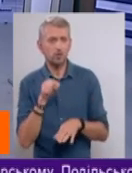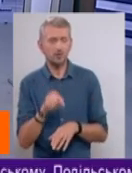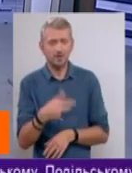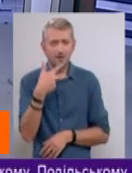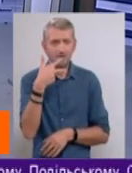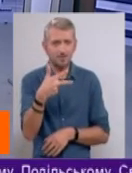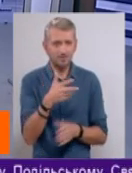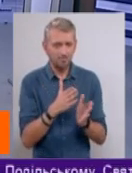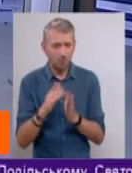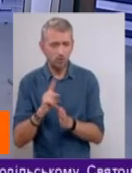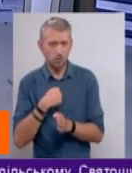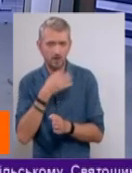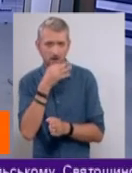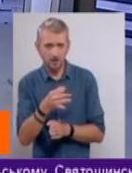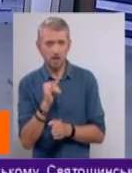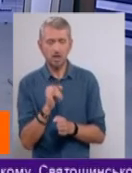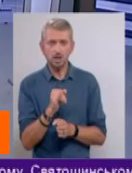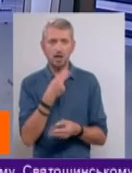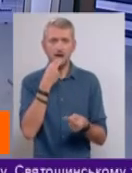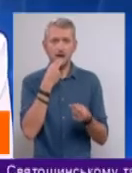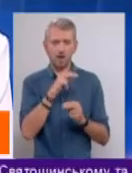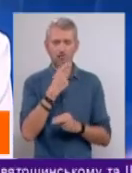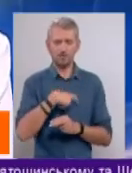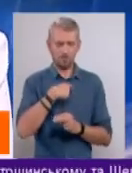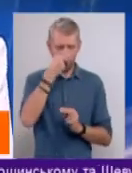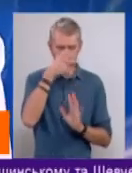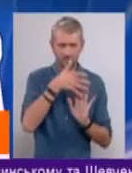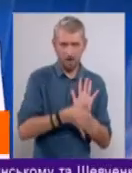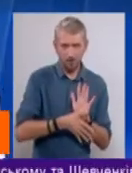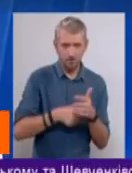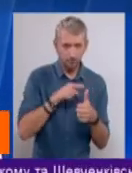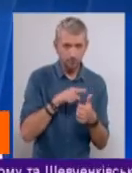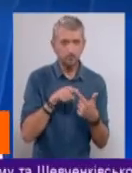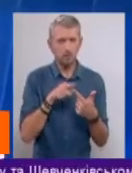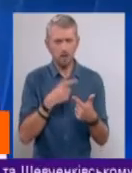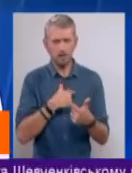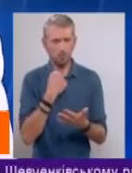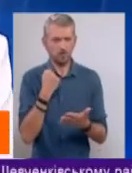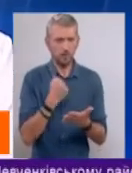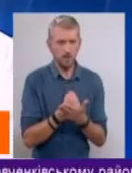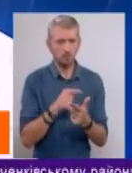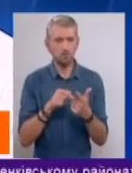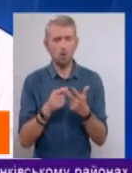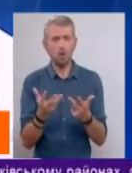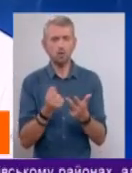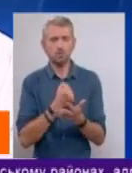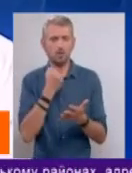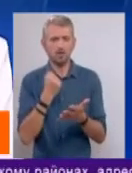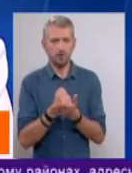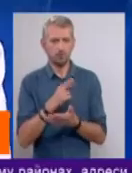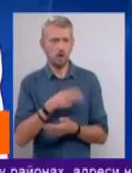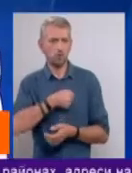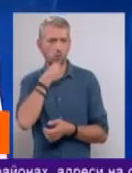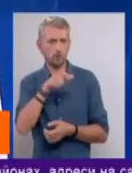механізми, які я сказала. І механізм краще себе пізнати, і механізм самоствердитися, і отримати підтвердження, як доросла людина.